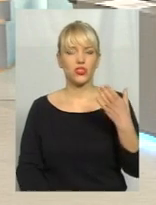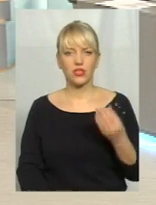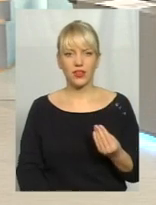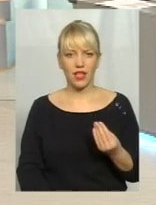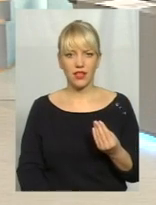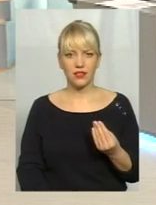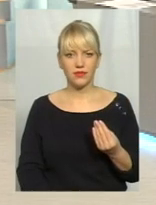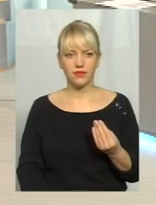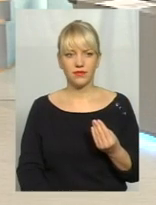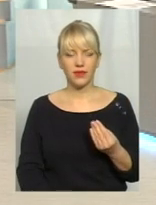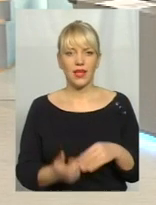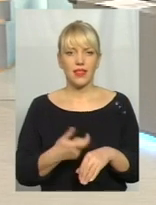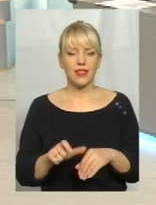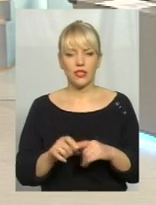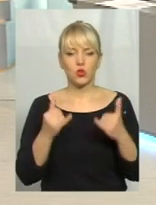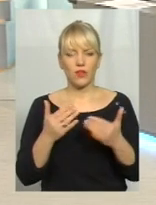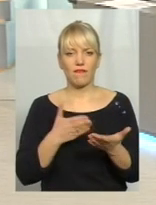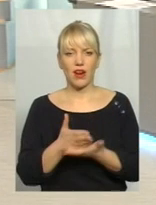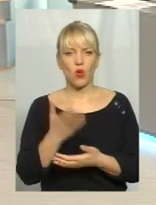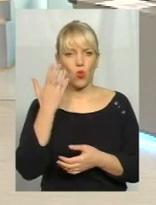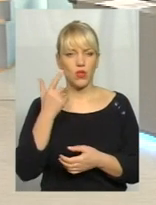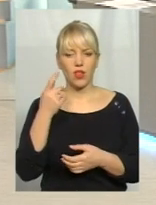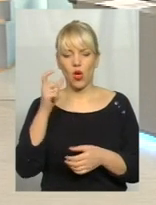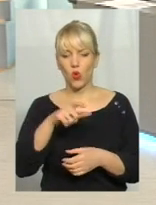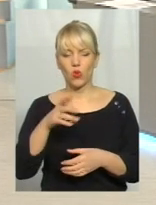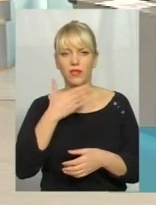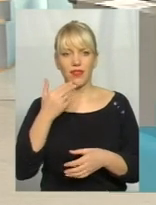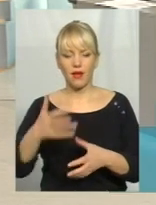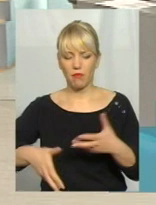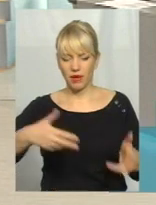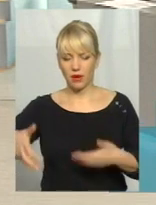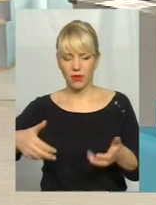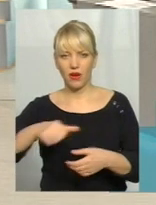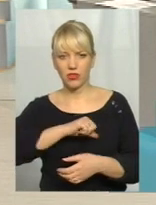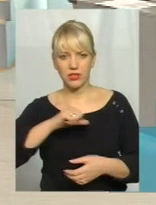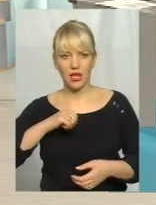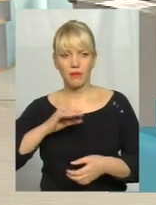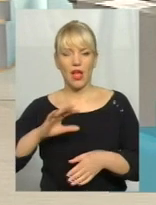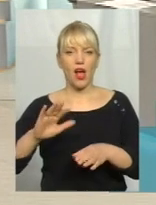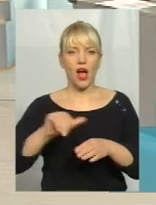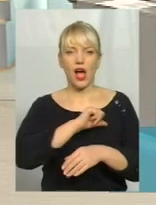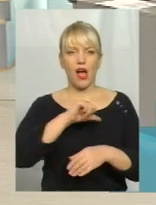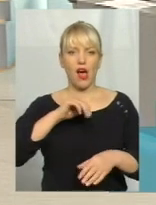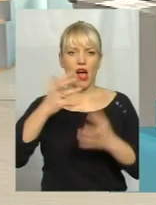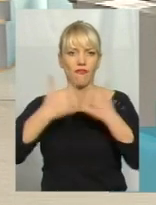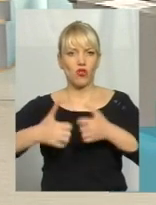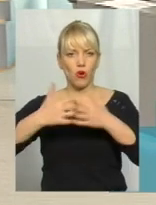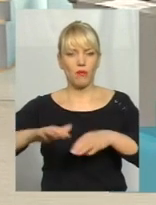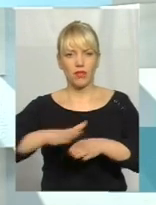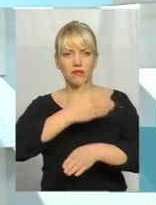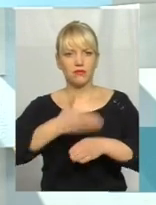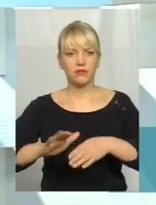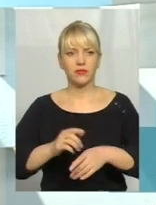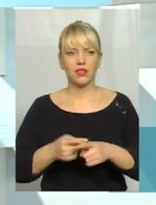найсучасніший варіант, коли люди не перебірають сміття, а коли йде автоматичне сортування. Тобто відбирається і PET-пляшка, і скло, і